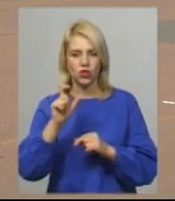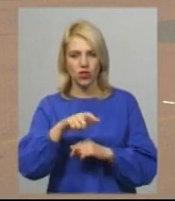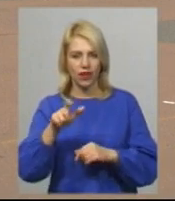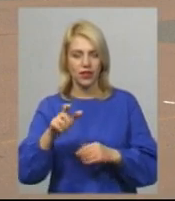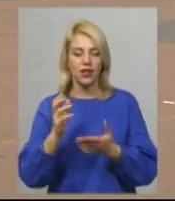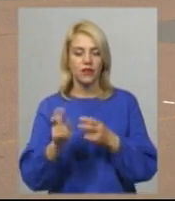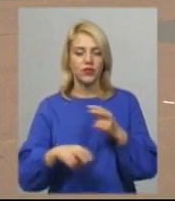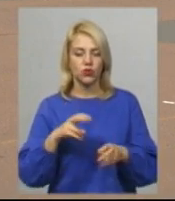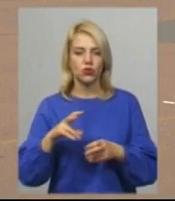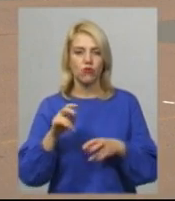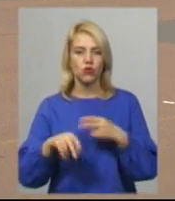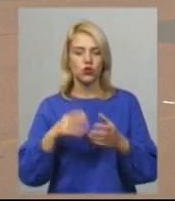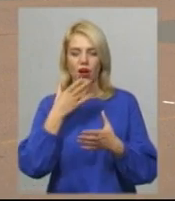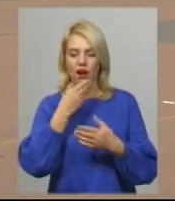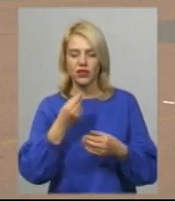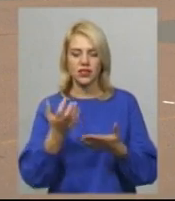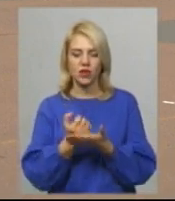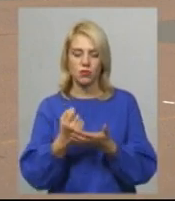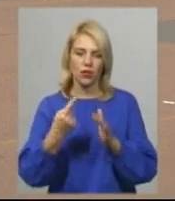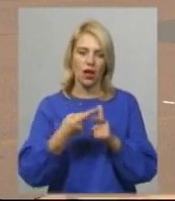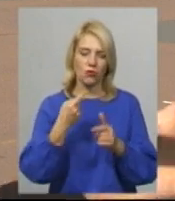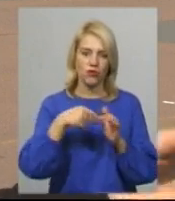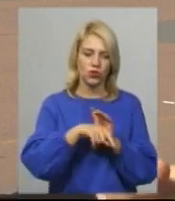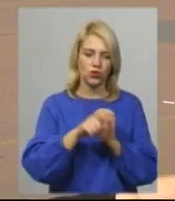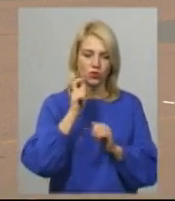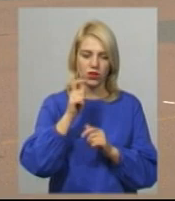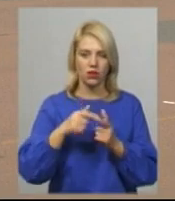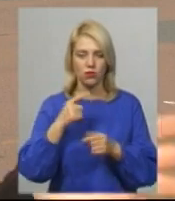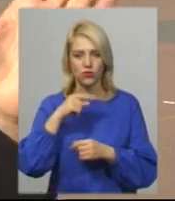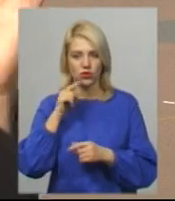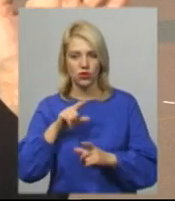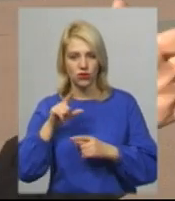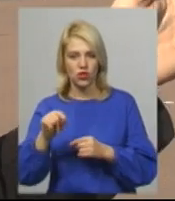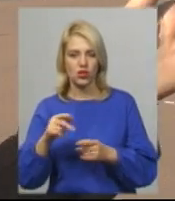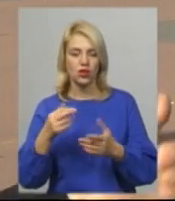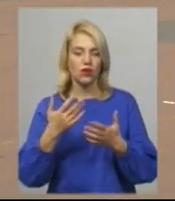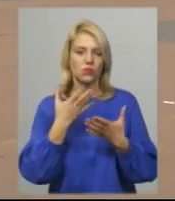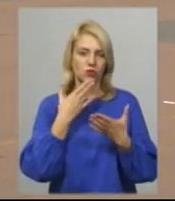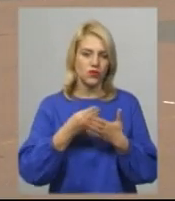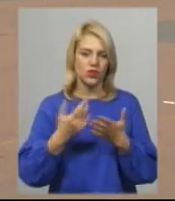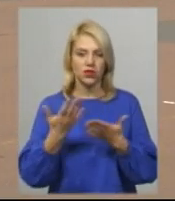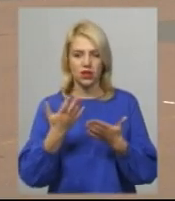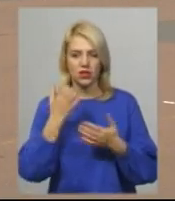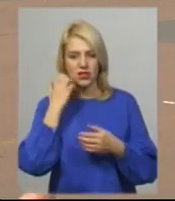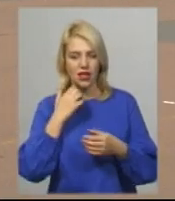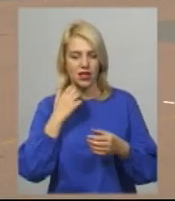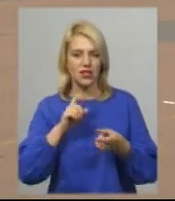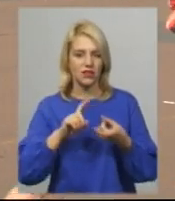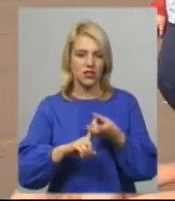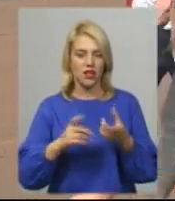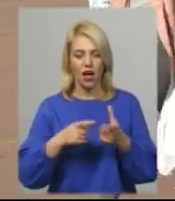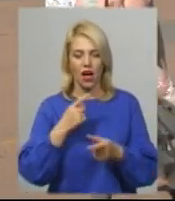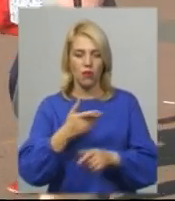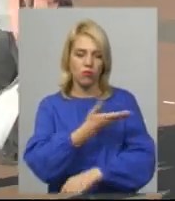гарних заробітках або внутрі України, або в Росію там виїжджають ще по якихось своїх старих зв'язках, або в